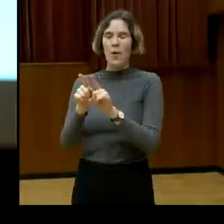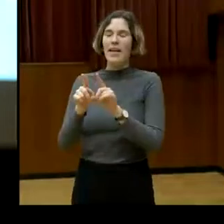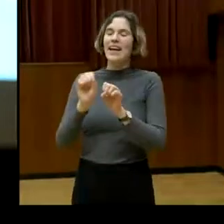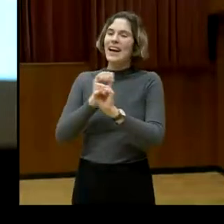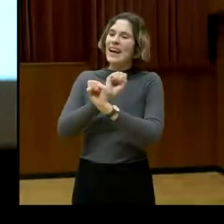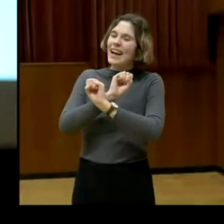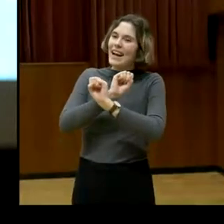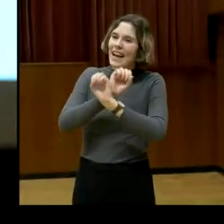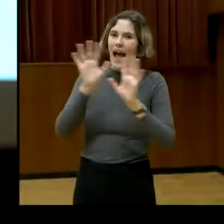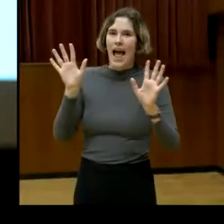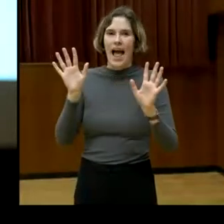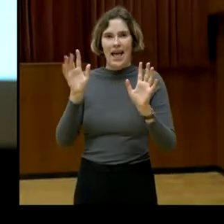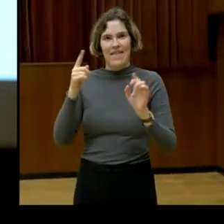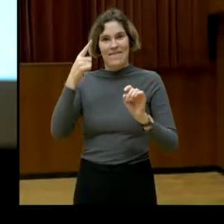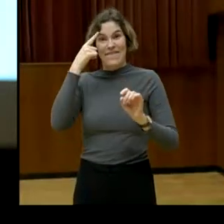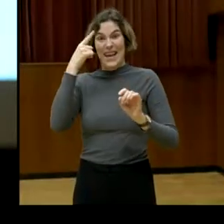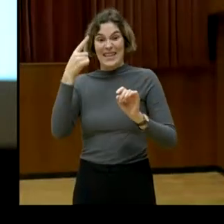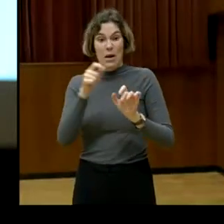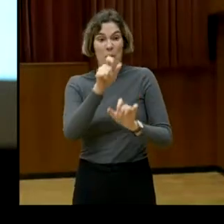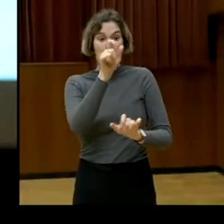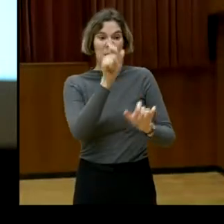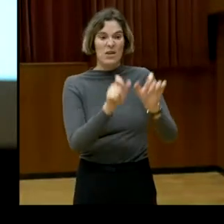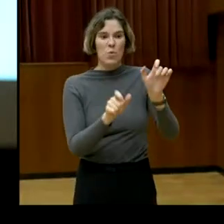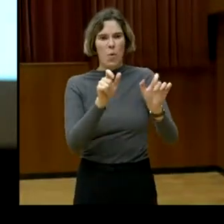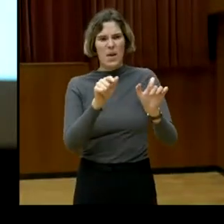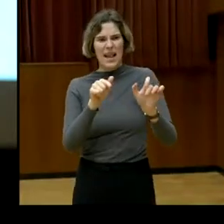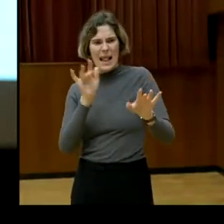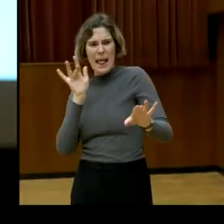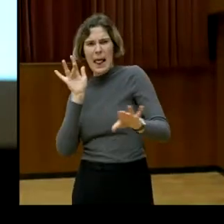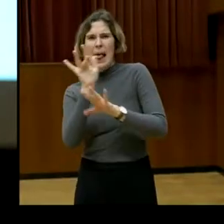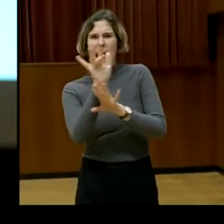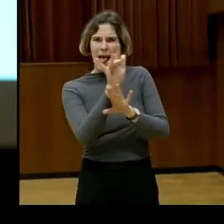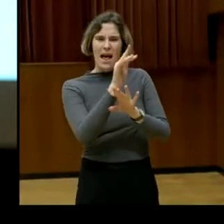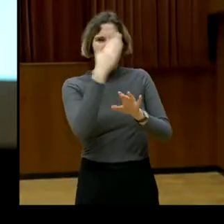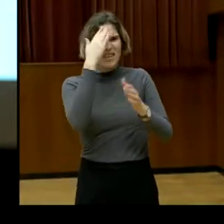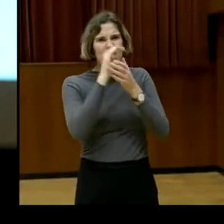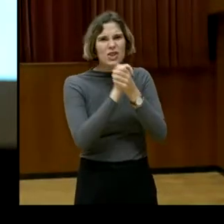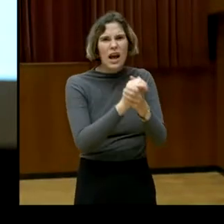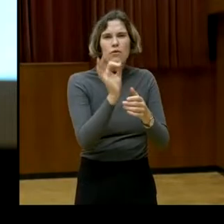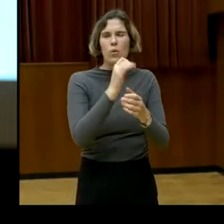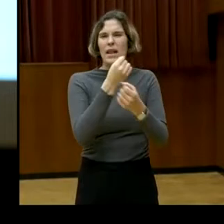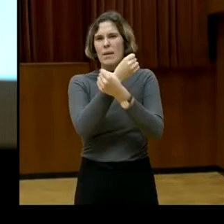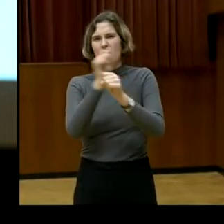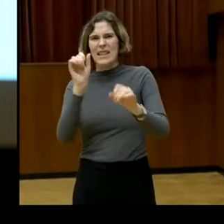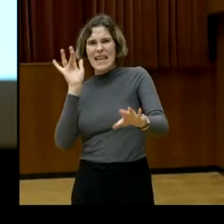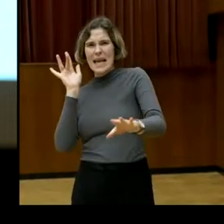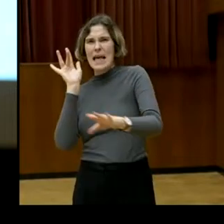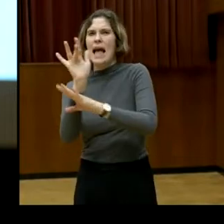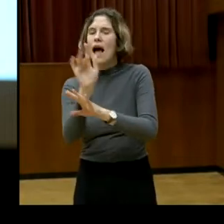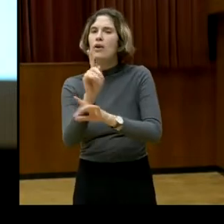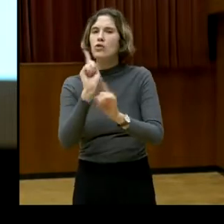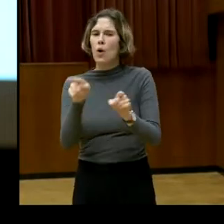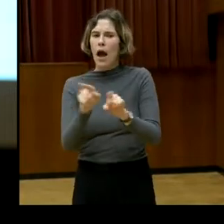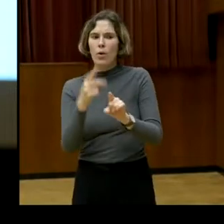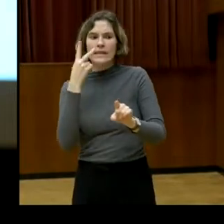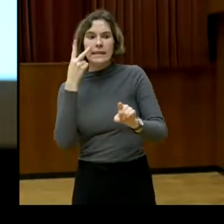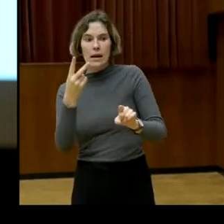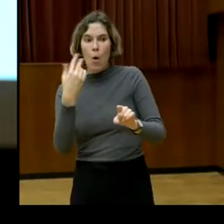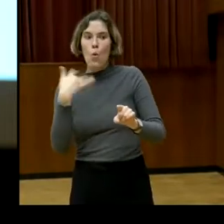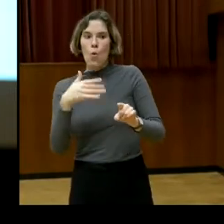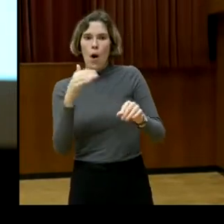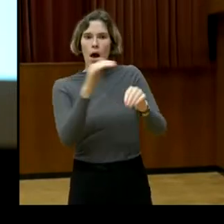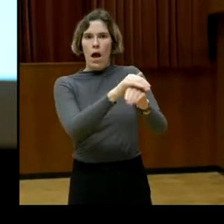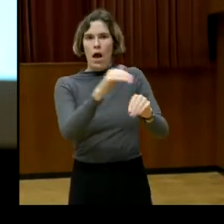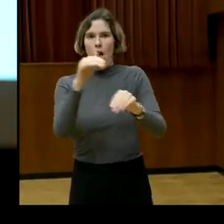antidemokratische und antivissenschaftliche Strömungen zu benennen. Das heißt eben, diese kategorische Abbildung von Wissenschaft oder was wir auch zuvor gehört haben, eine ganz